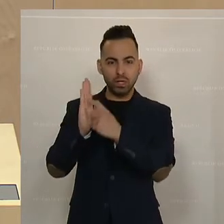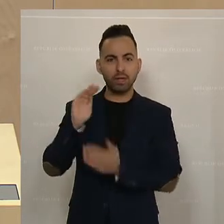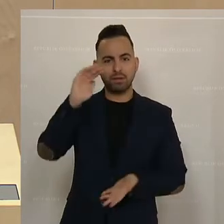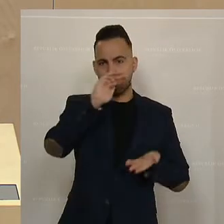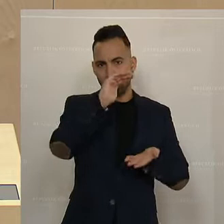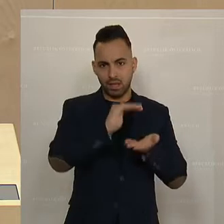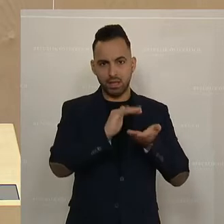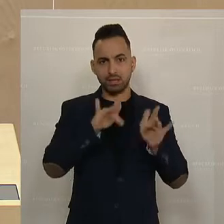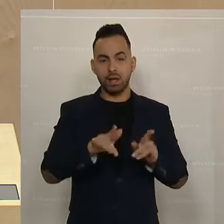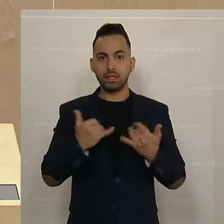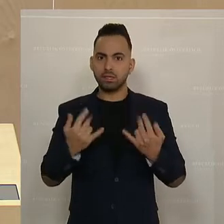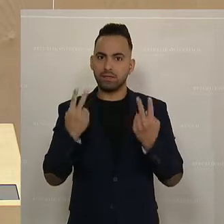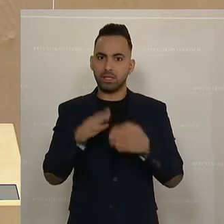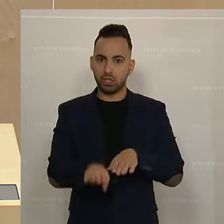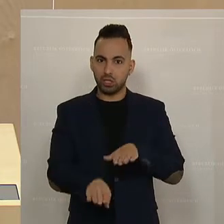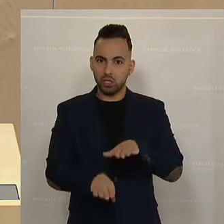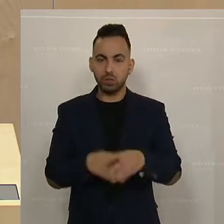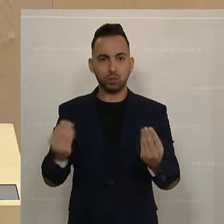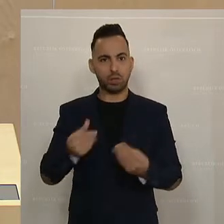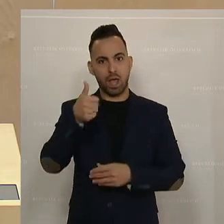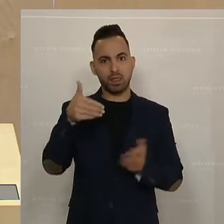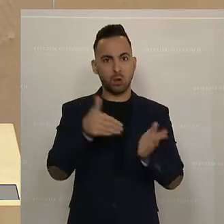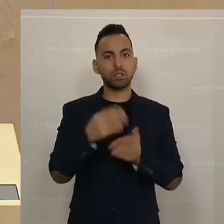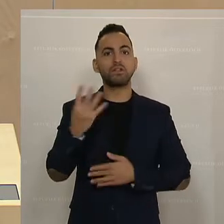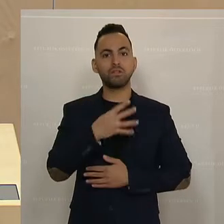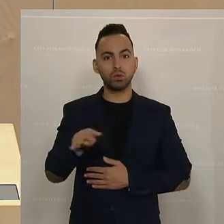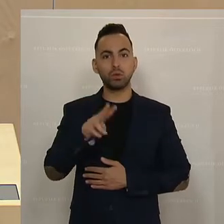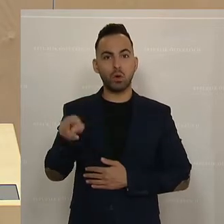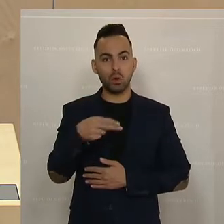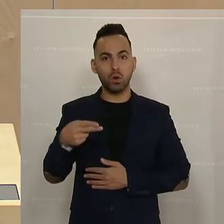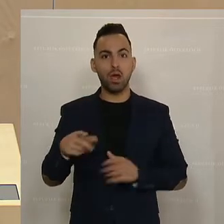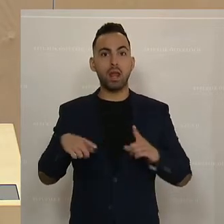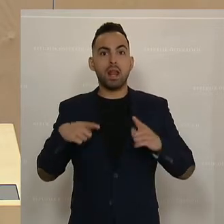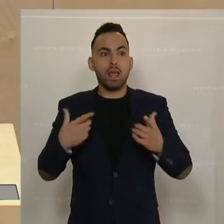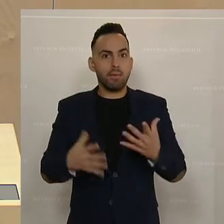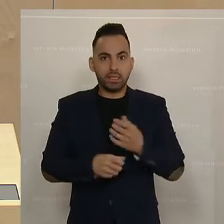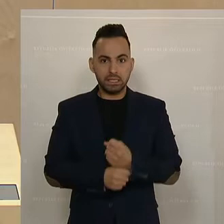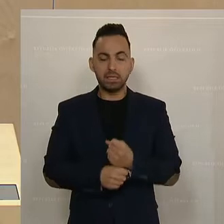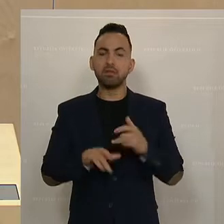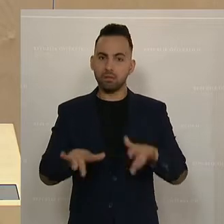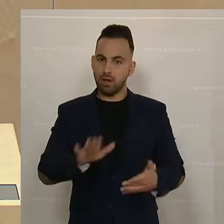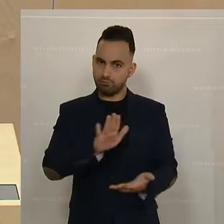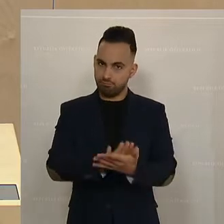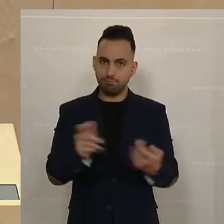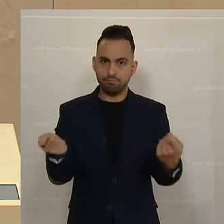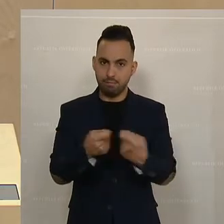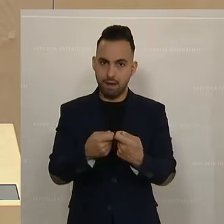Und ich glaube, dass das ein ganz wichtiger Schritt ist, denn mit 1.400 Euro ist die Existenzsicherung gesichert.